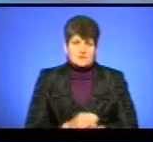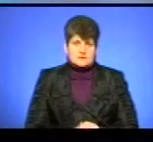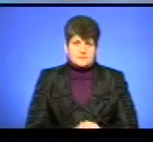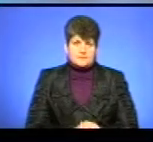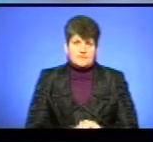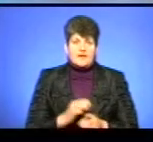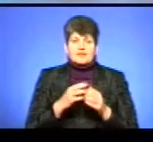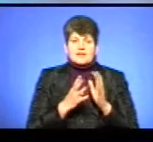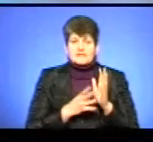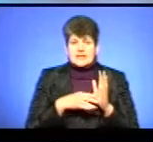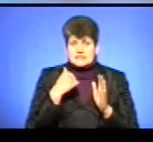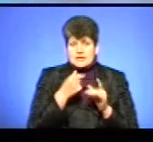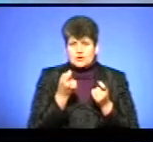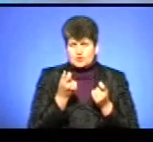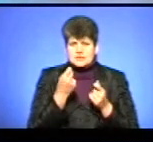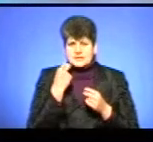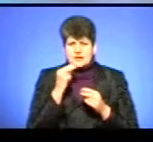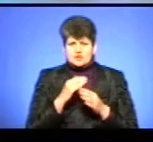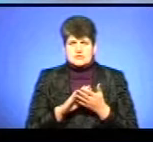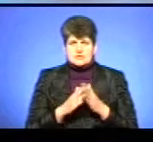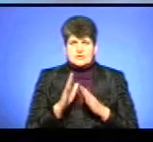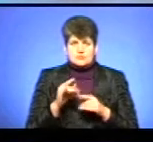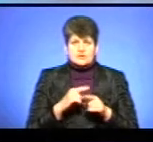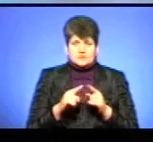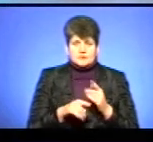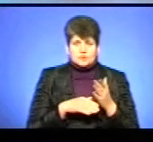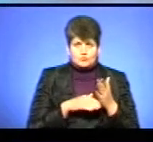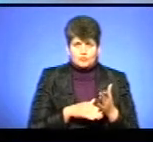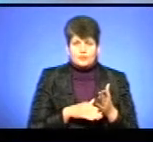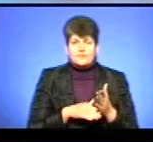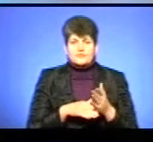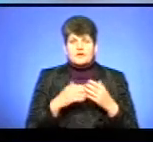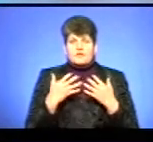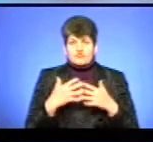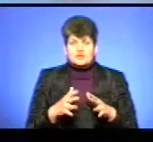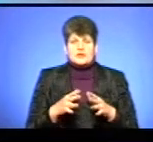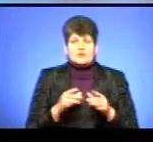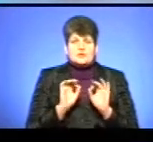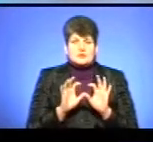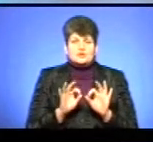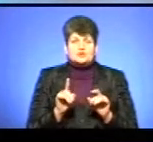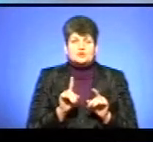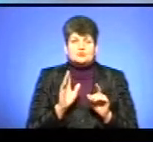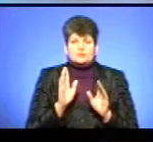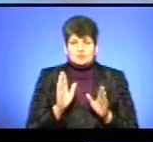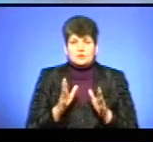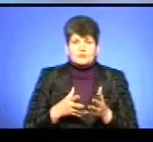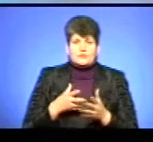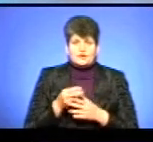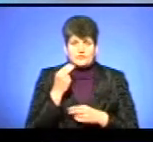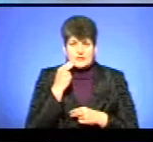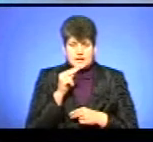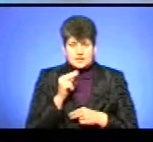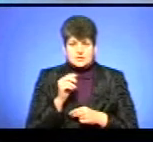Вже на 2019 рік трохи з кращою ситуацією буде екстрена медична допомога, адже вже анонсовано було про те, що буде вона профінансована набагато